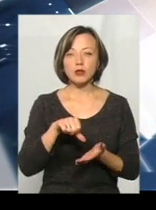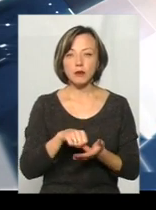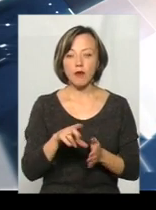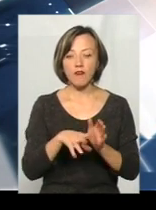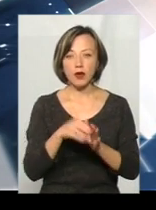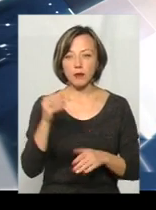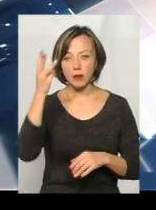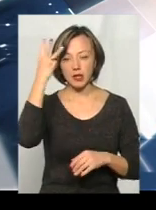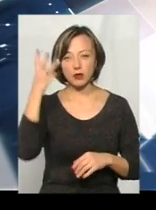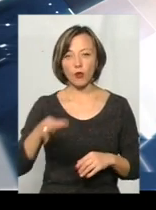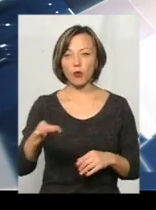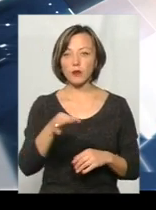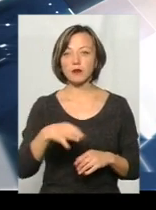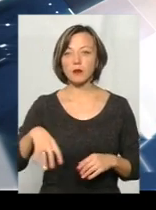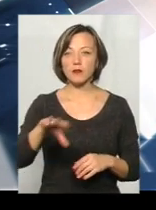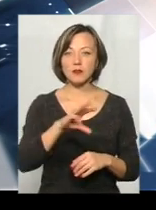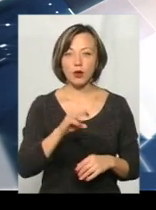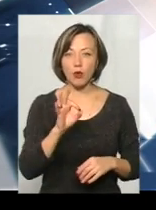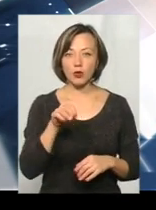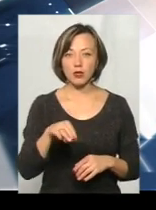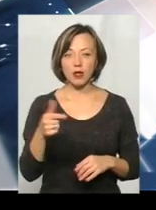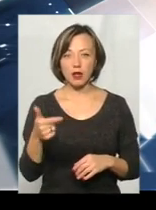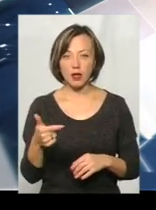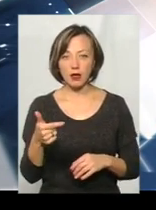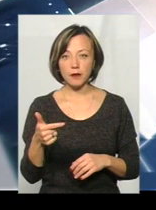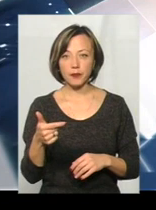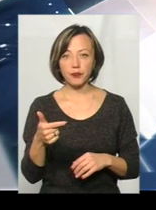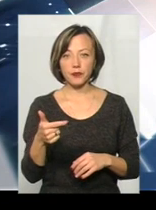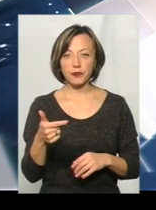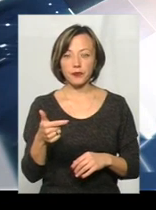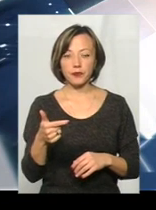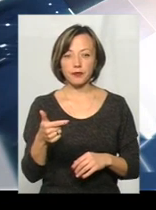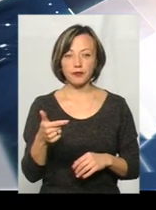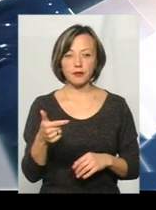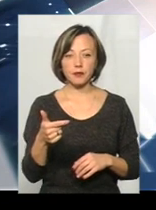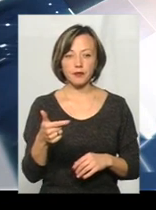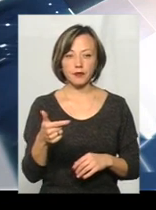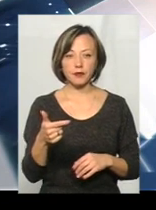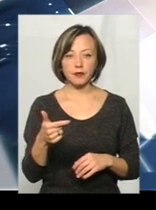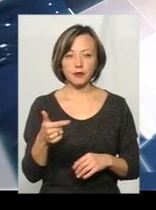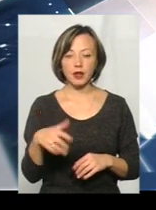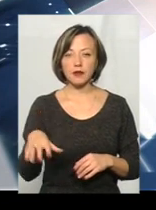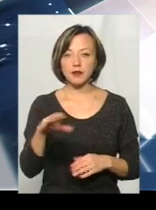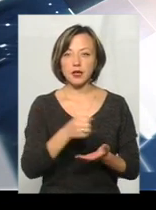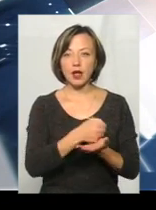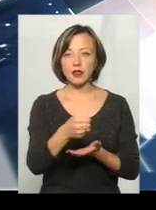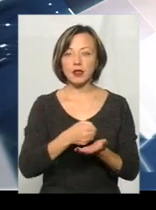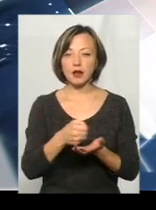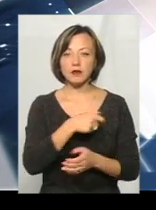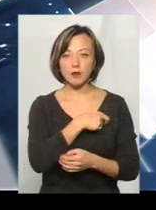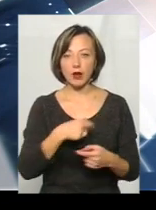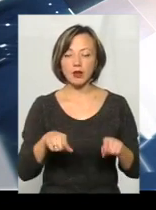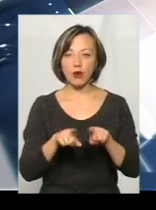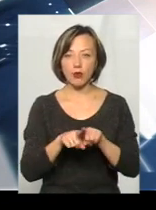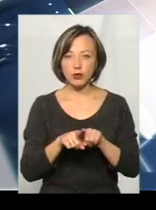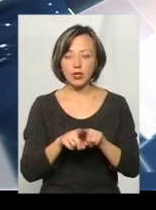виборах по Хмельницькій області, по всіх ОТГ. Майже закриваємо всіх кандидатів-депутати, а також